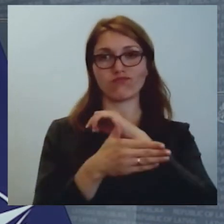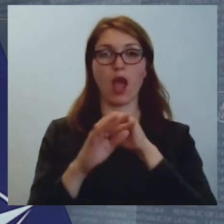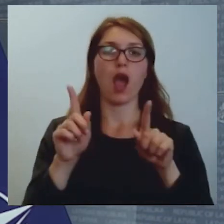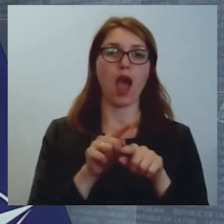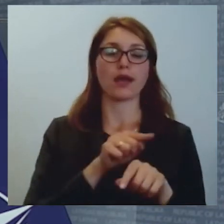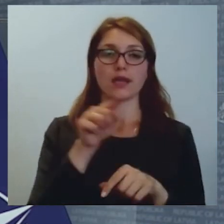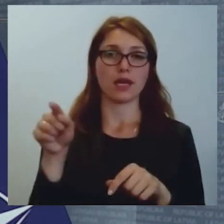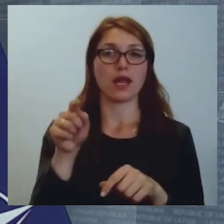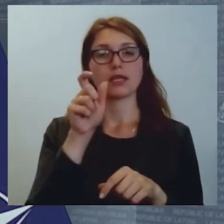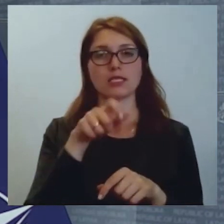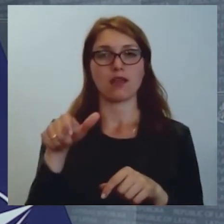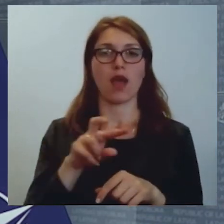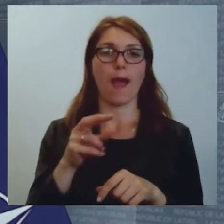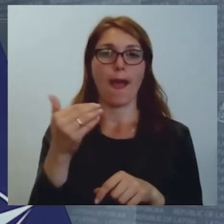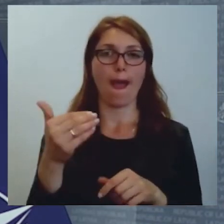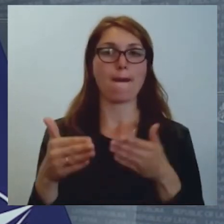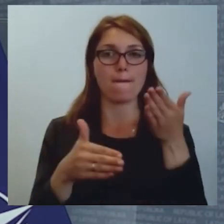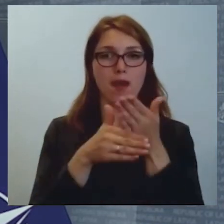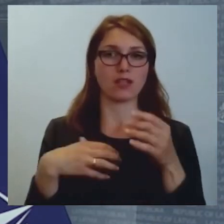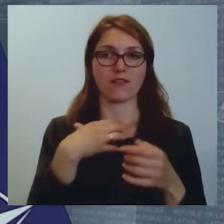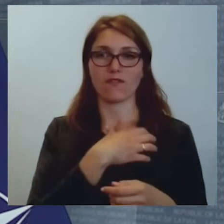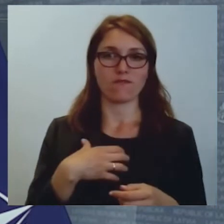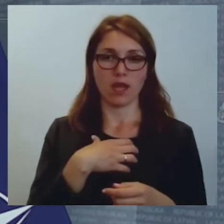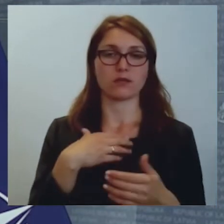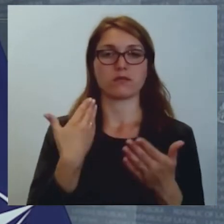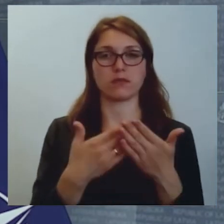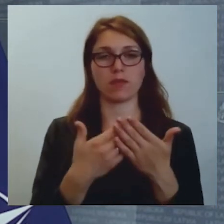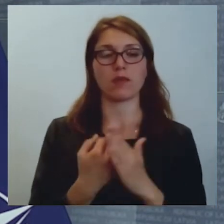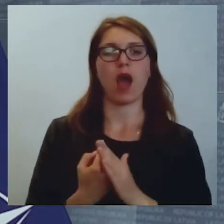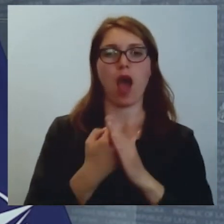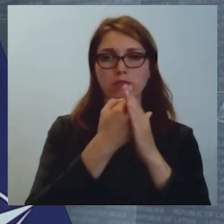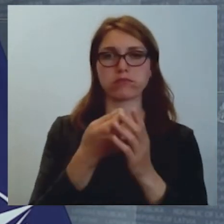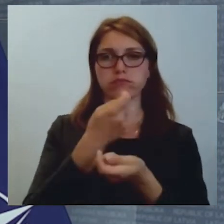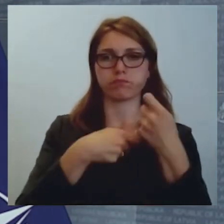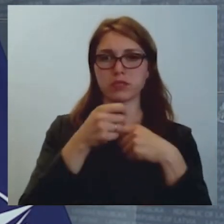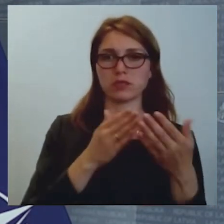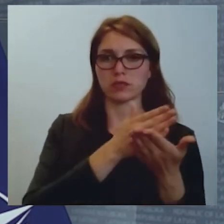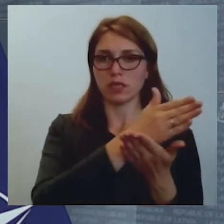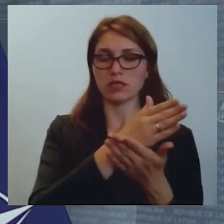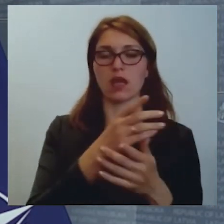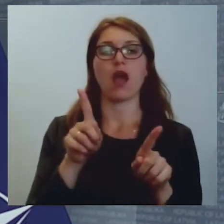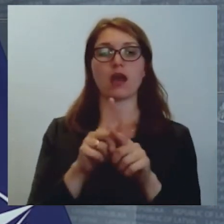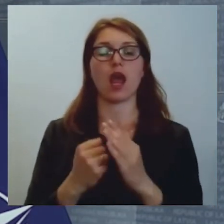šī palīdzība nepieciešama, piemēram, atbalstā biznesam, atbalstā